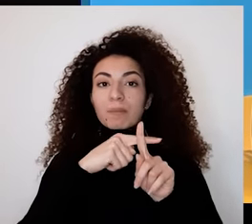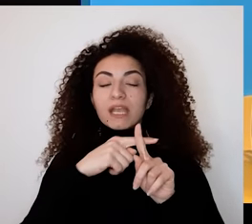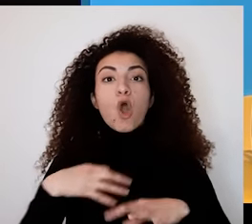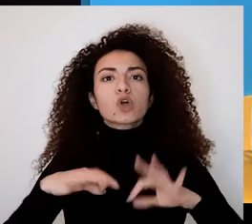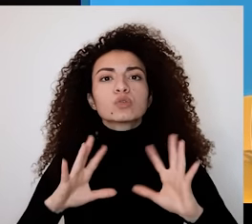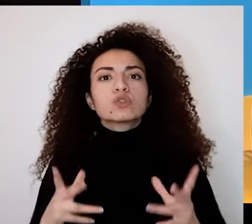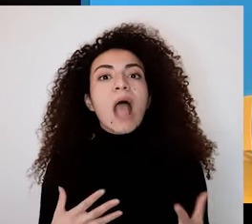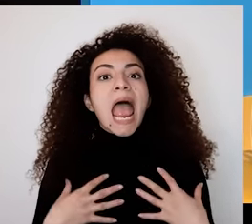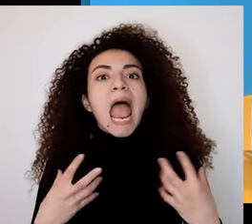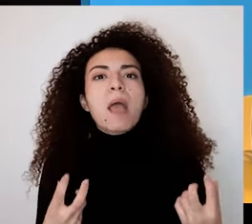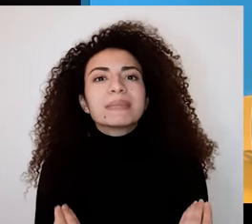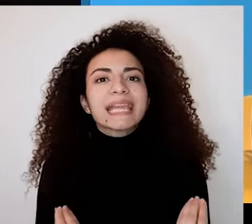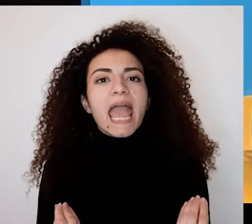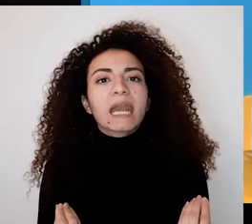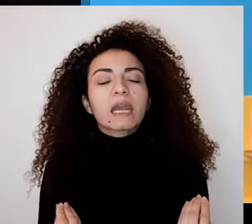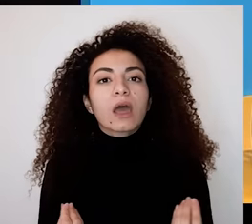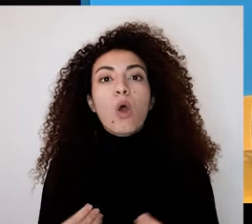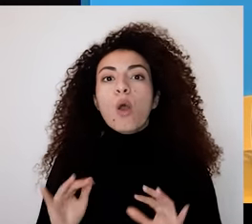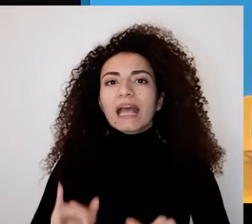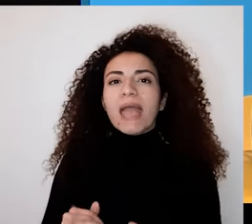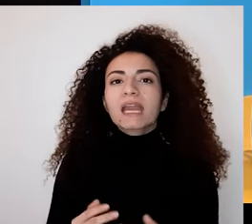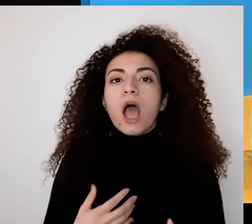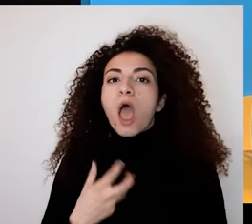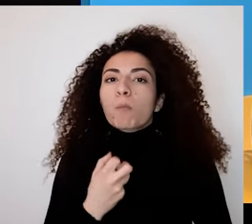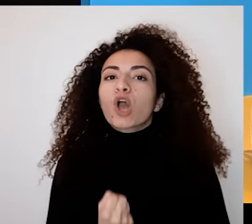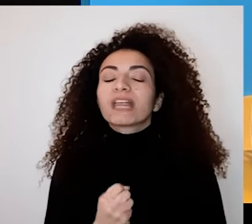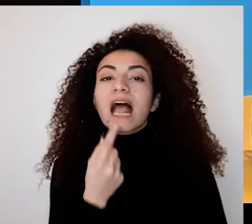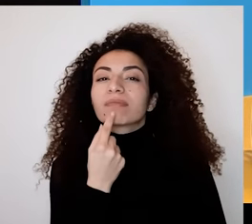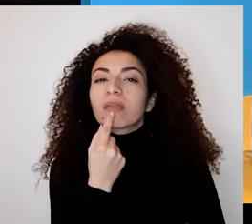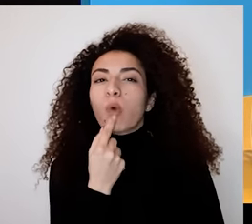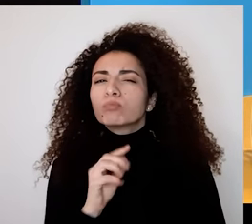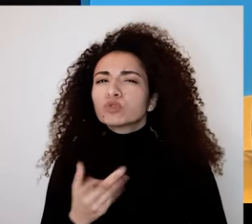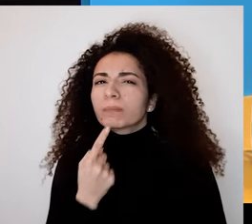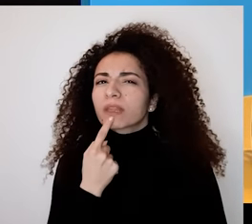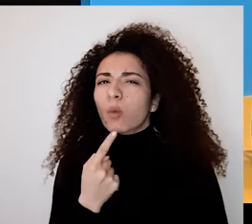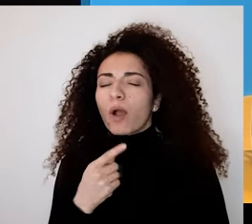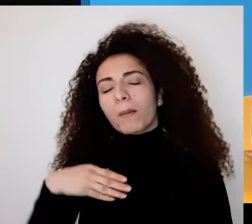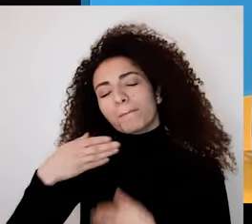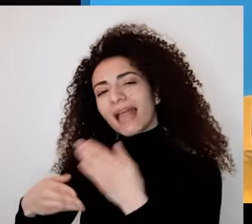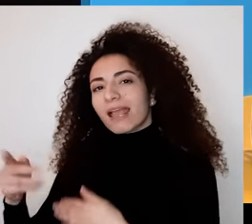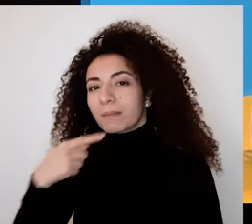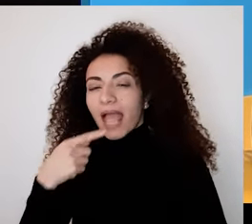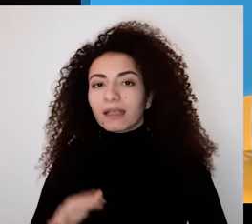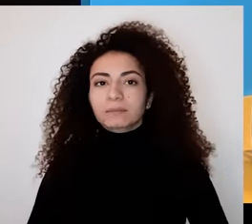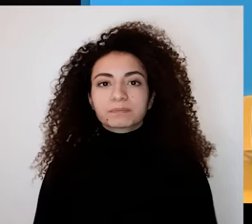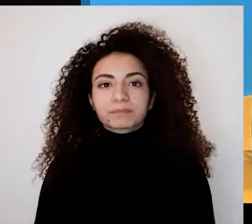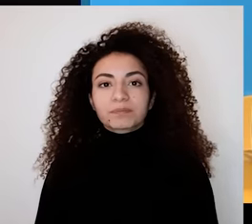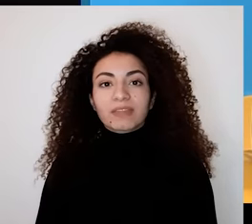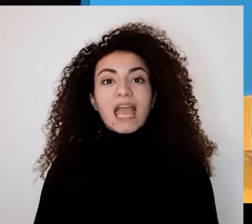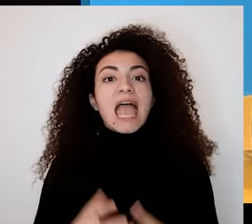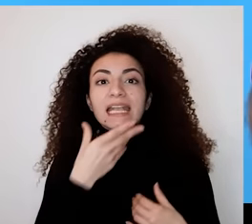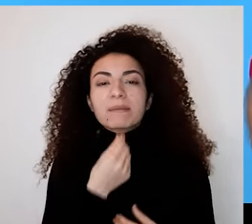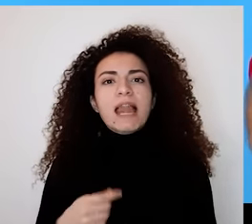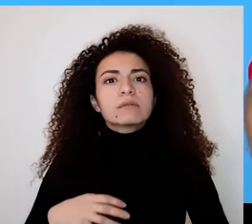الإمتنين والقدرة على التذوق ونكتشف كيف ممكن من خلالها ننمي علاقة جديدة وإيجابية مع الجسد والنفس ومع